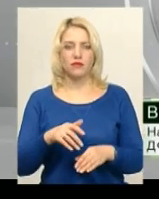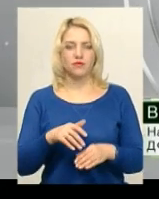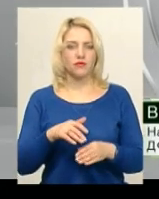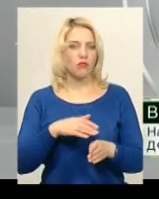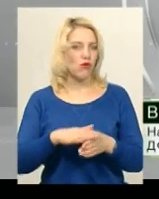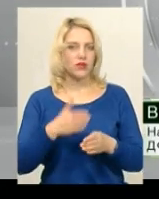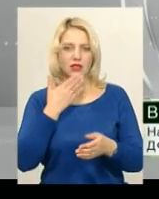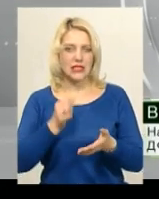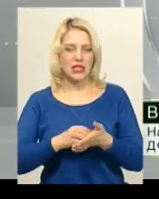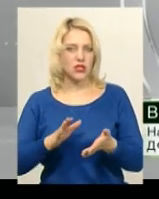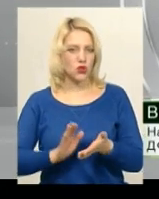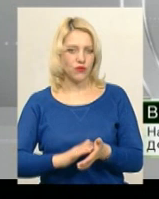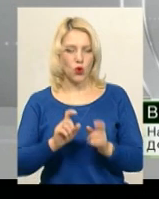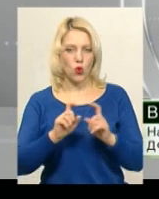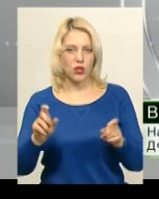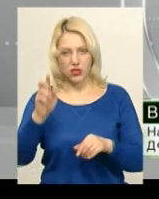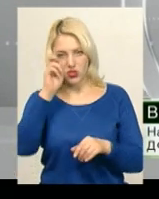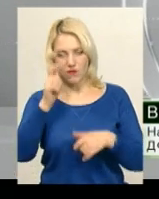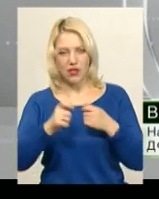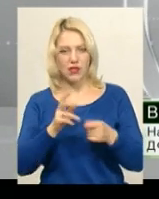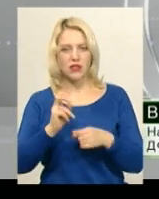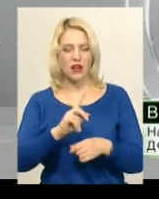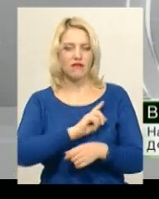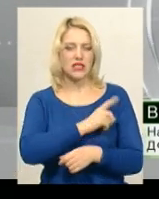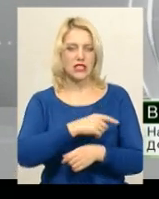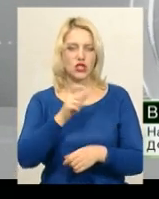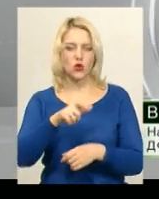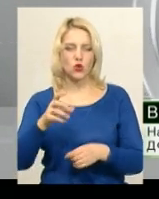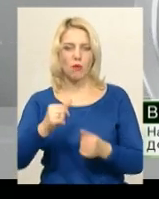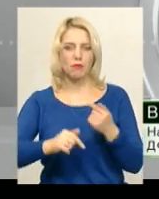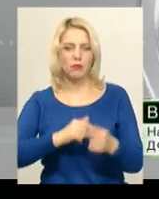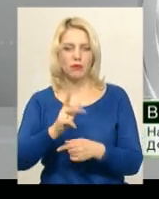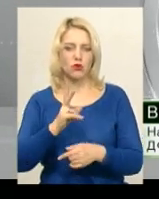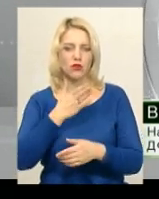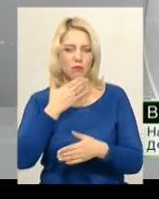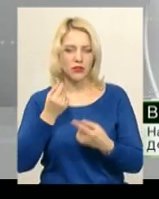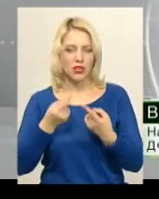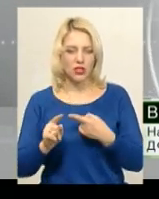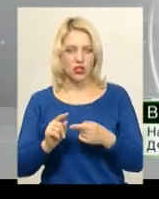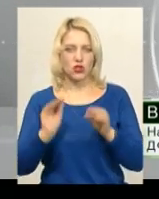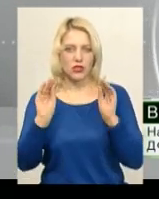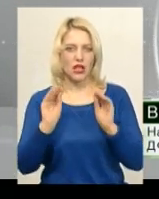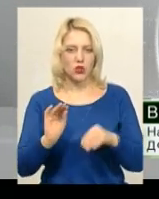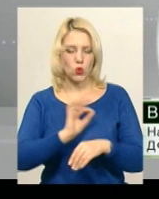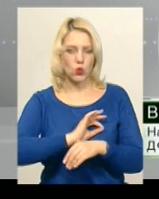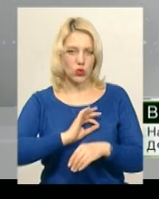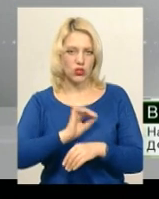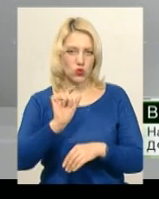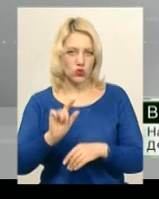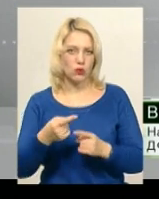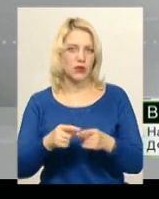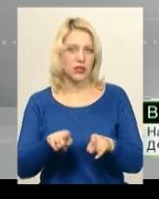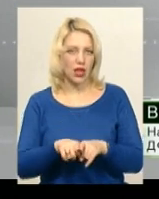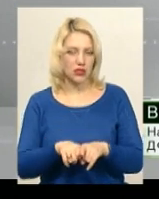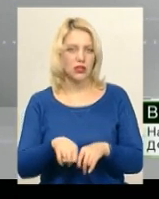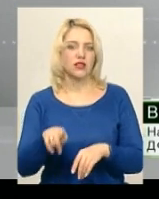зареєстровані в органах державної влади, як юридичні особи і підприємці, які не мають іншого статусу юридичні особи. Таким